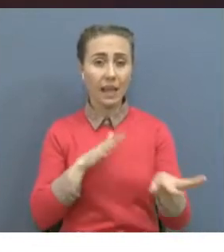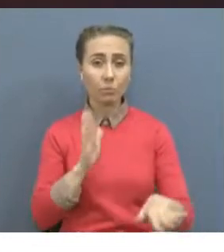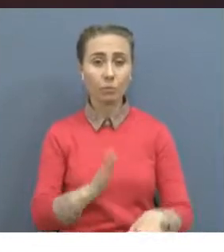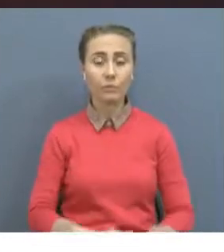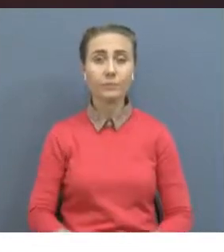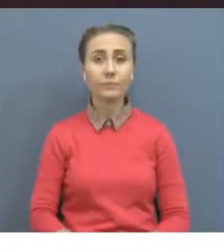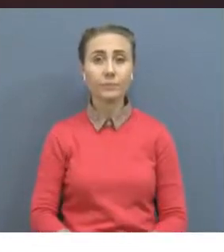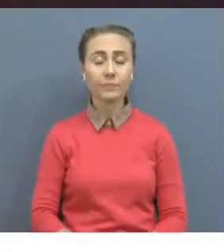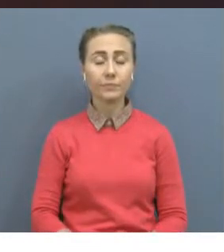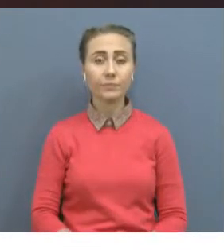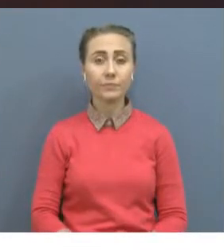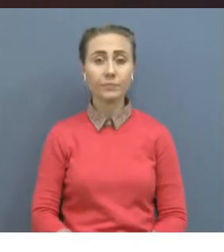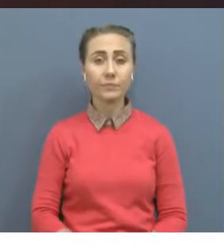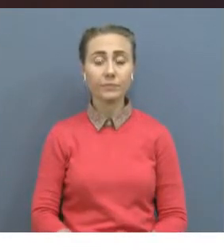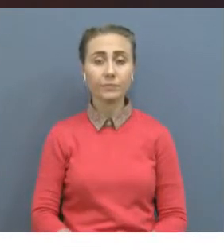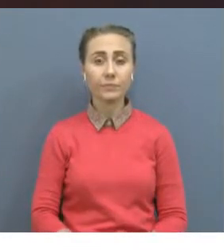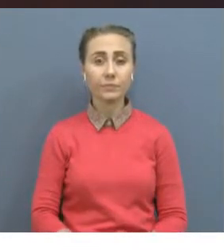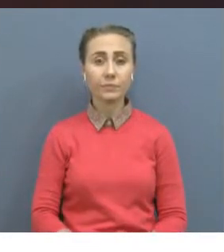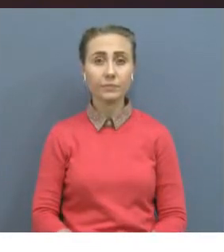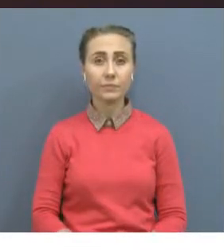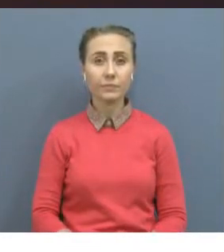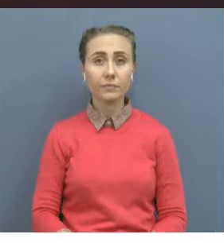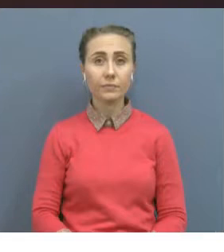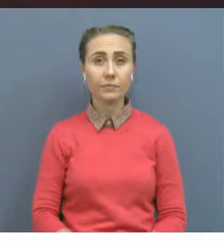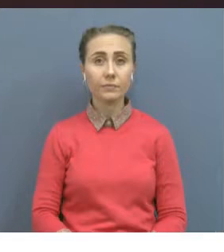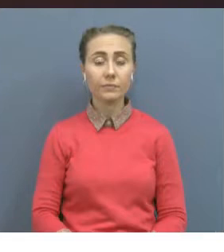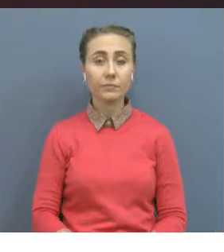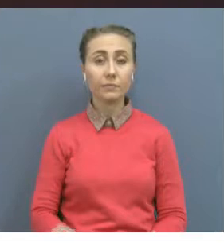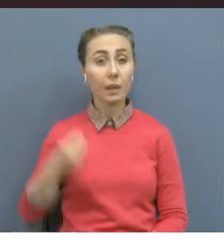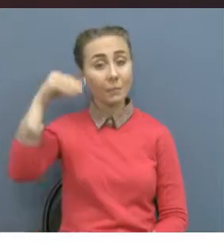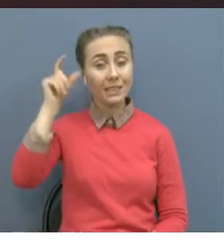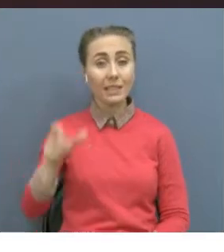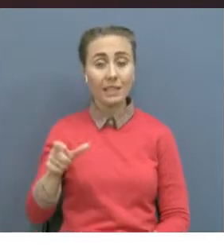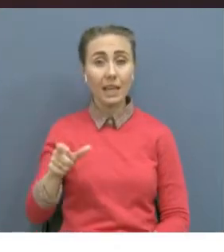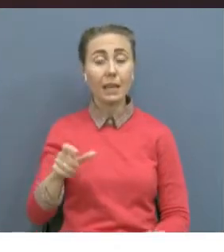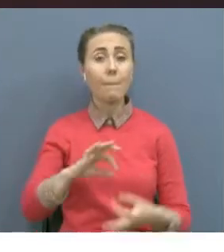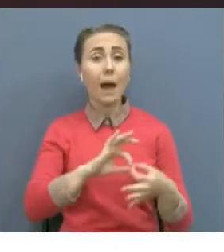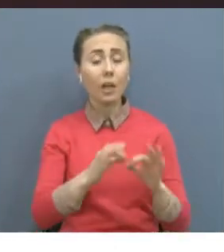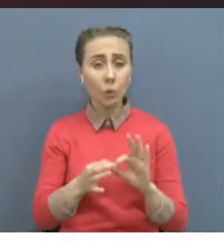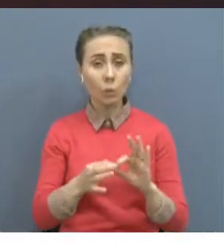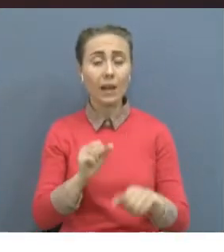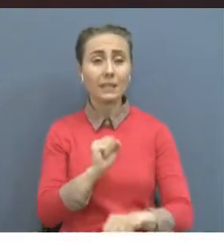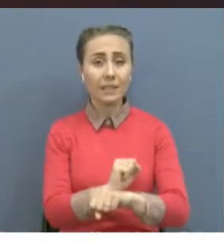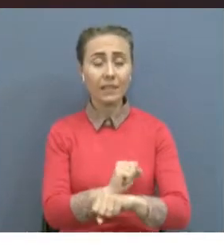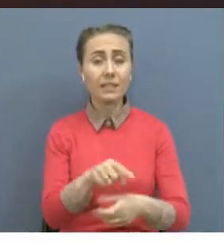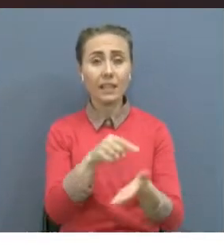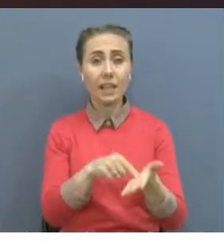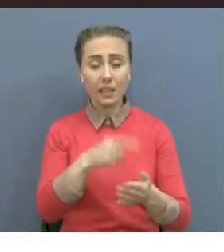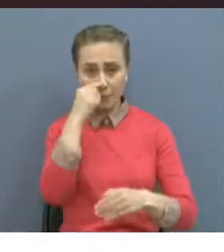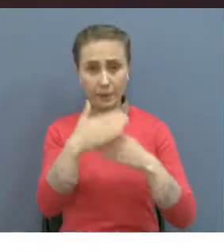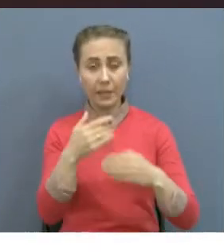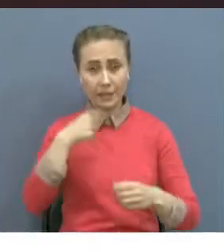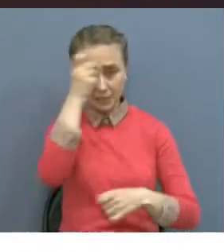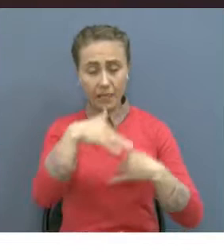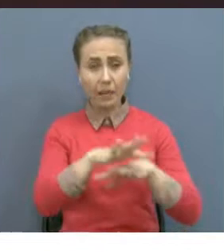Қазір вақыттағы ең өзекті мәселе оларыне пандемия мен бүкіл әлдейімге дараған